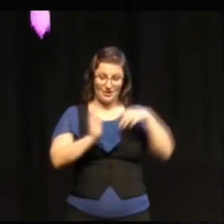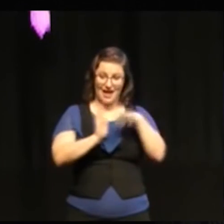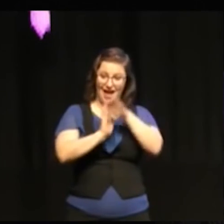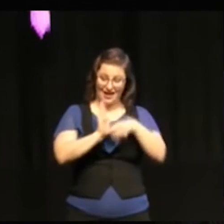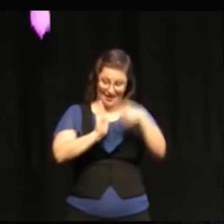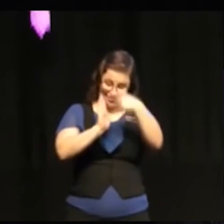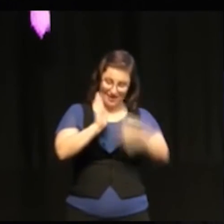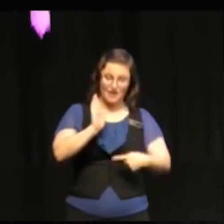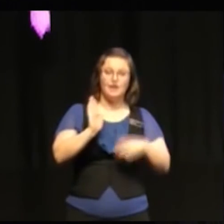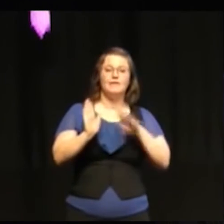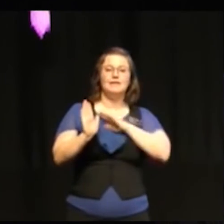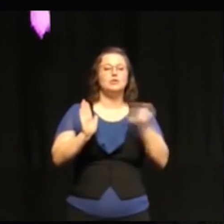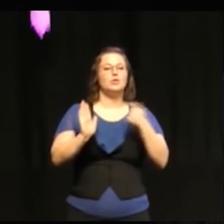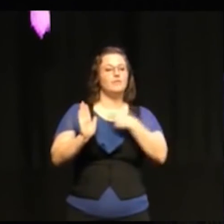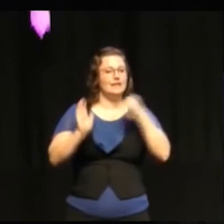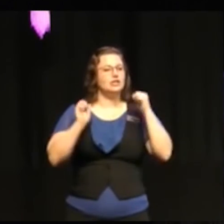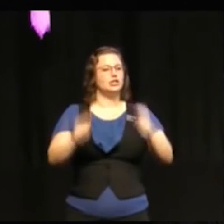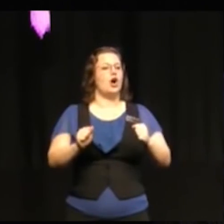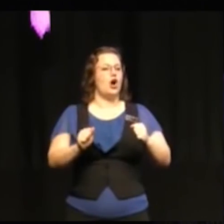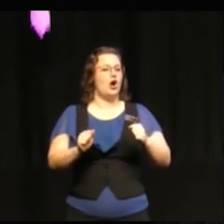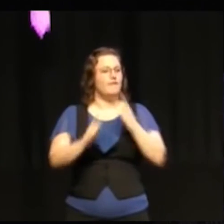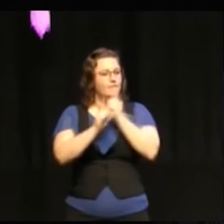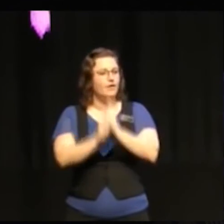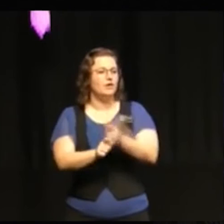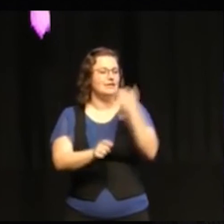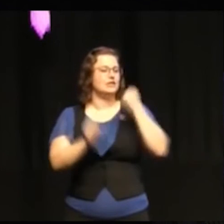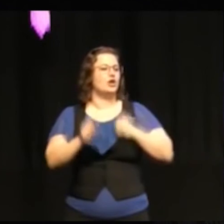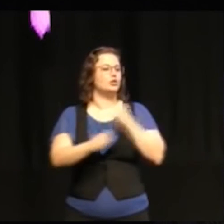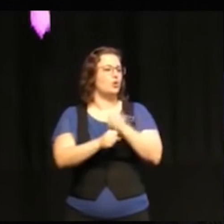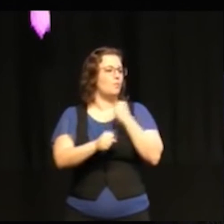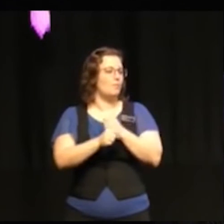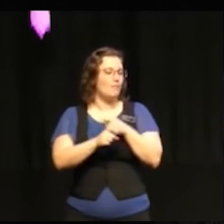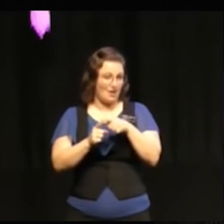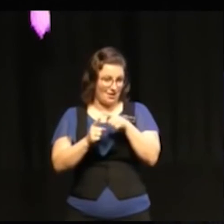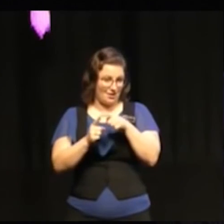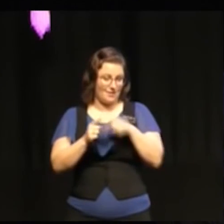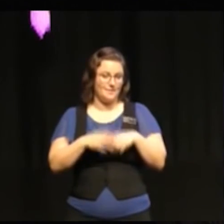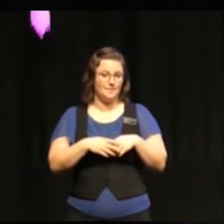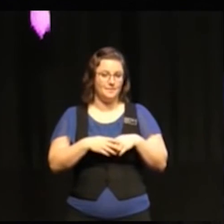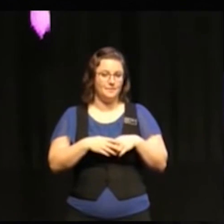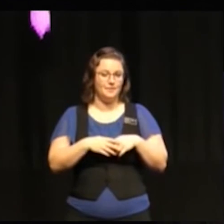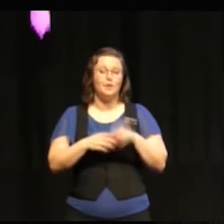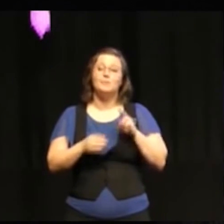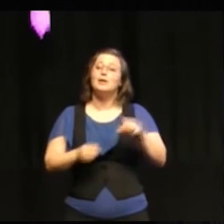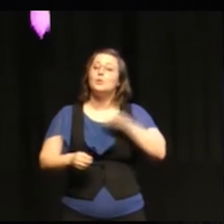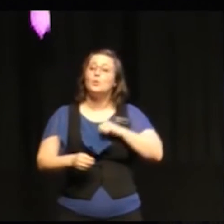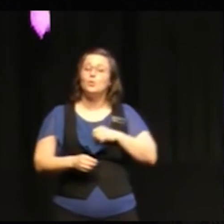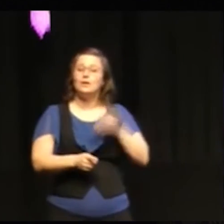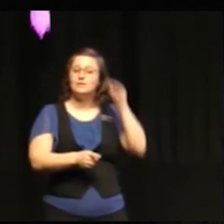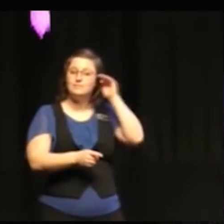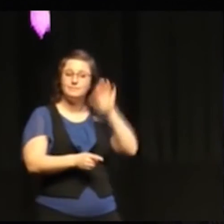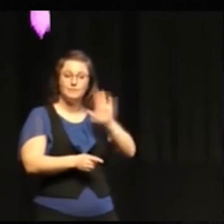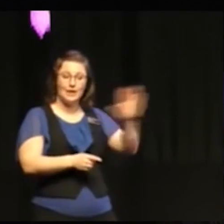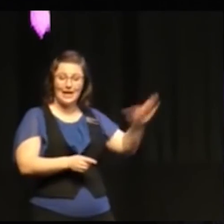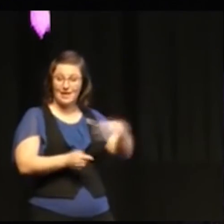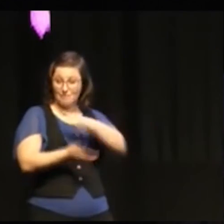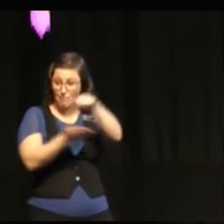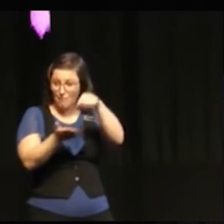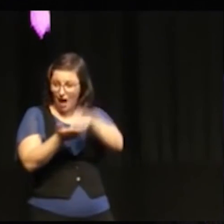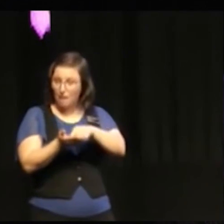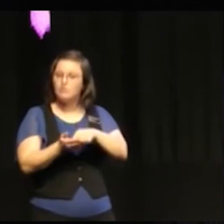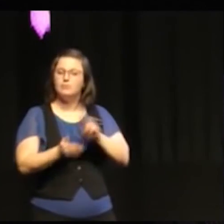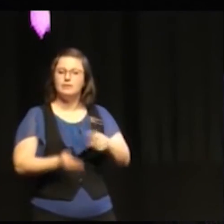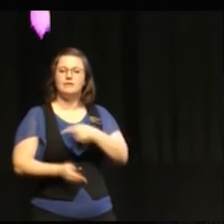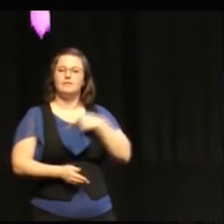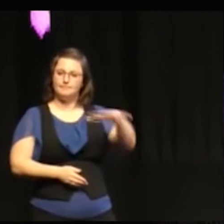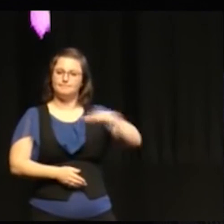vi bör förhålla oss till och arbeta med och det är där väldigt roligt att höra att man här i Malmö tar det här på allvar